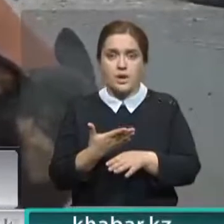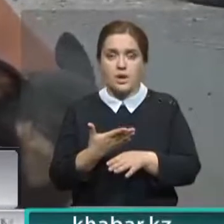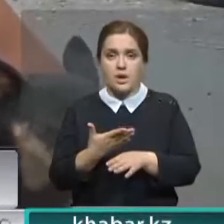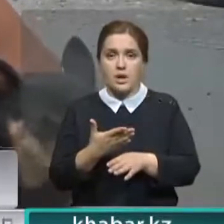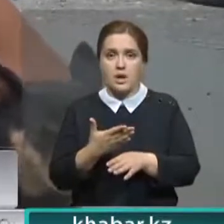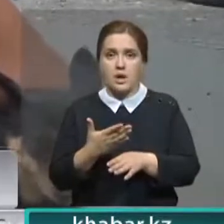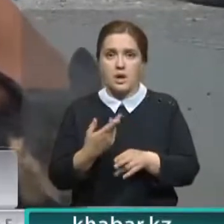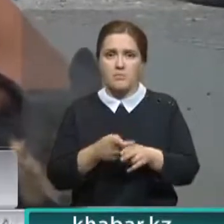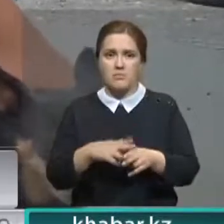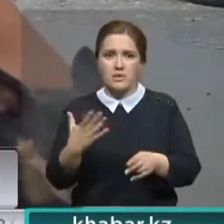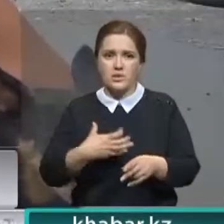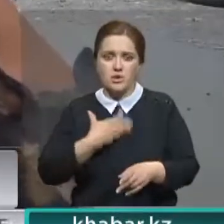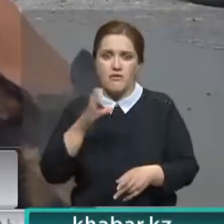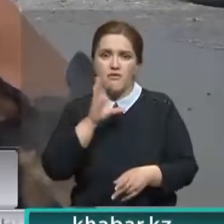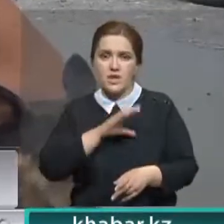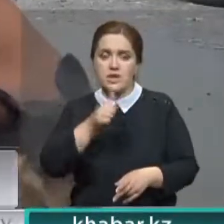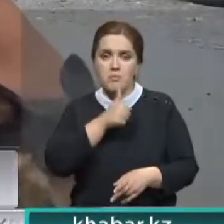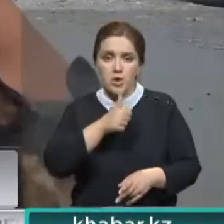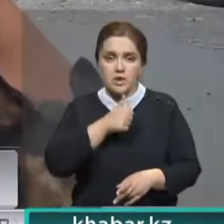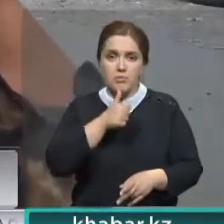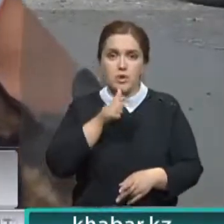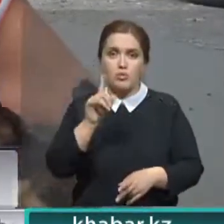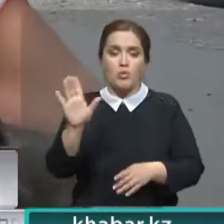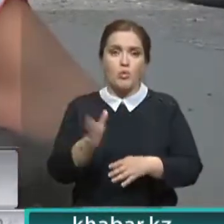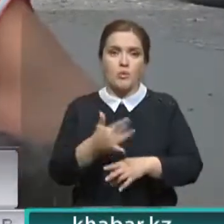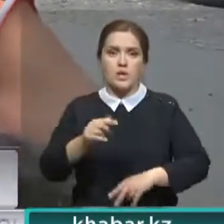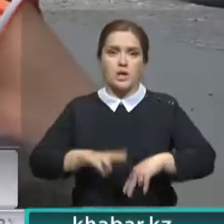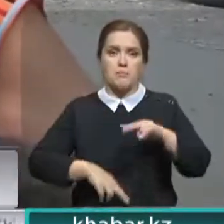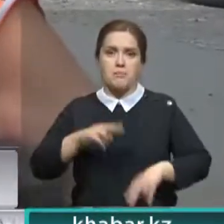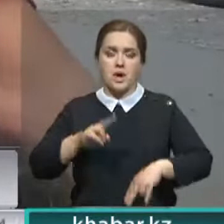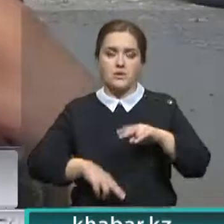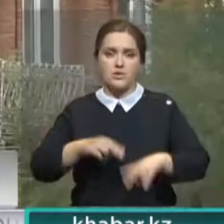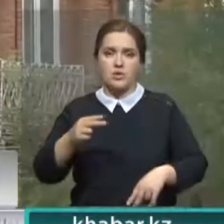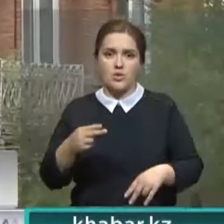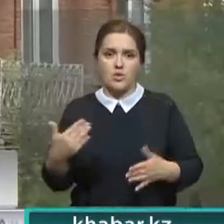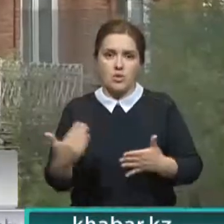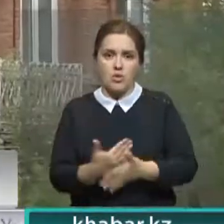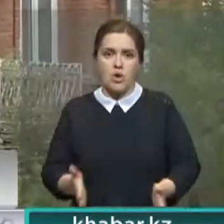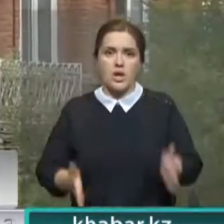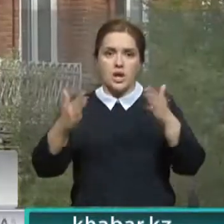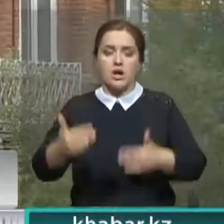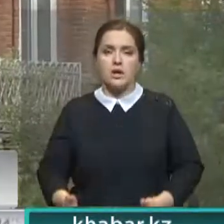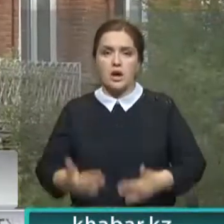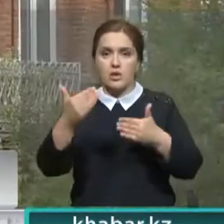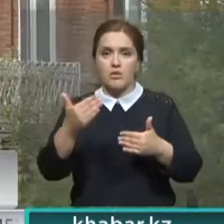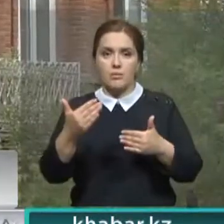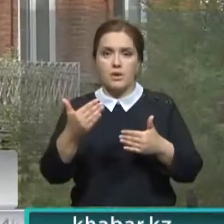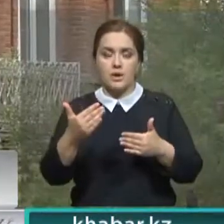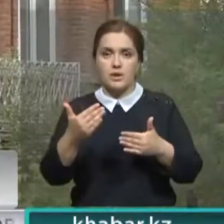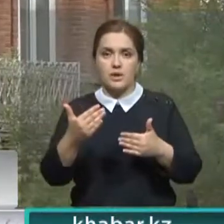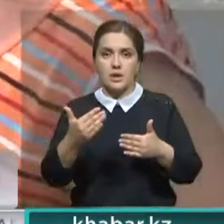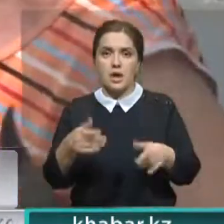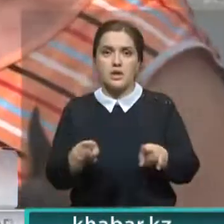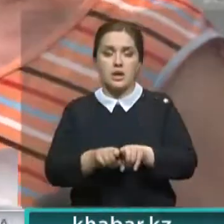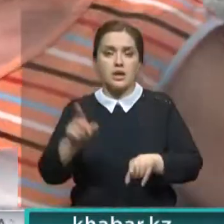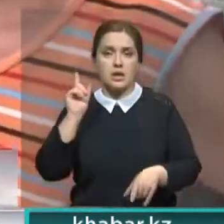способом, методом, чтобы убрать это здание. И построить очередную коробку безликую. Таких